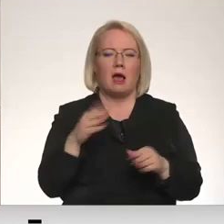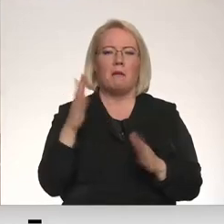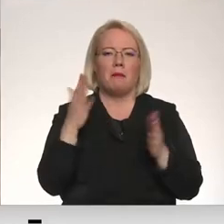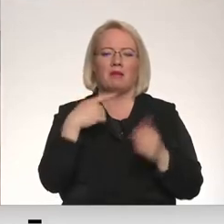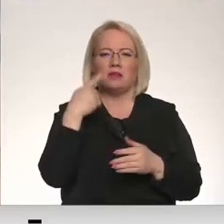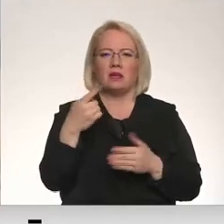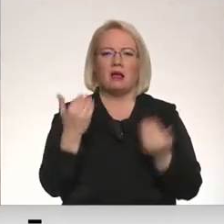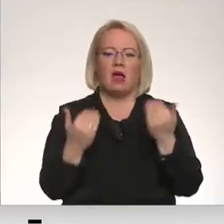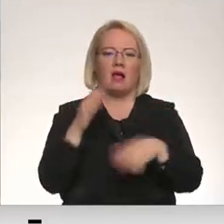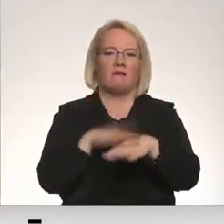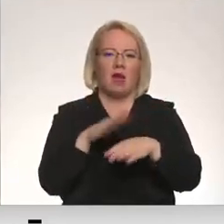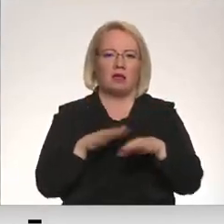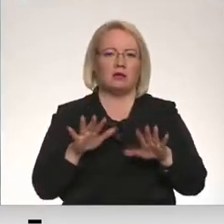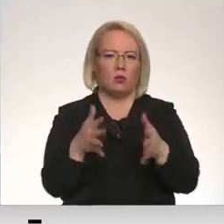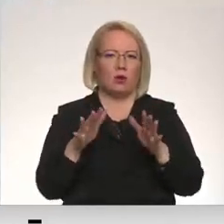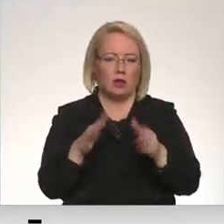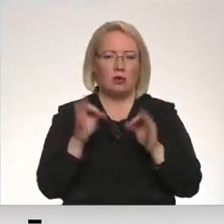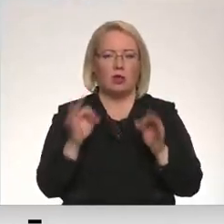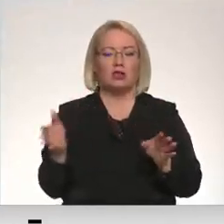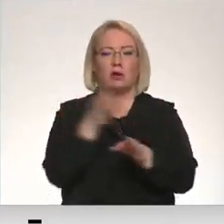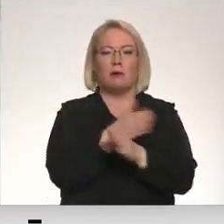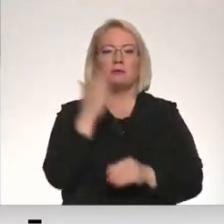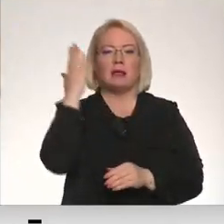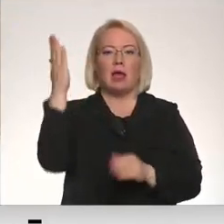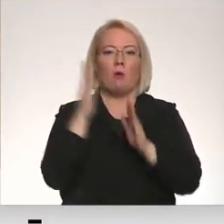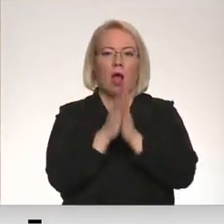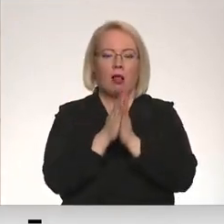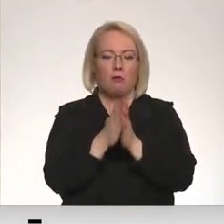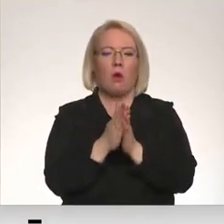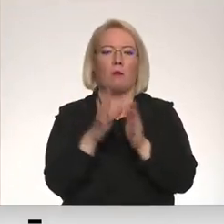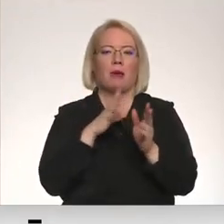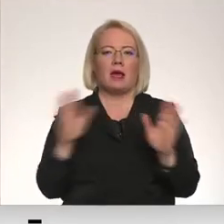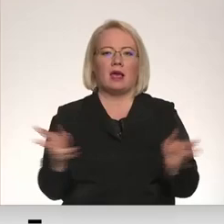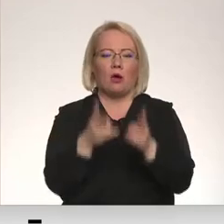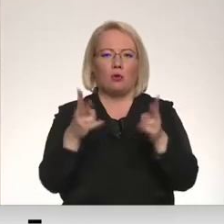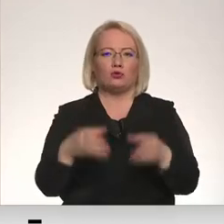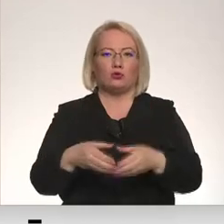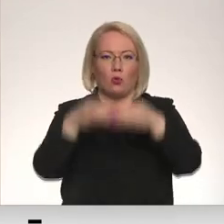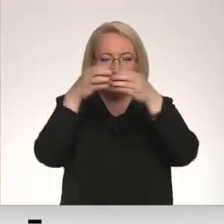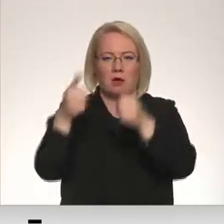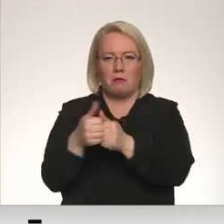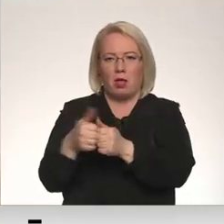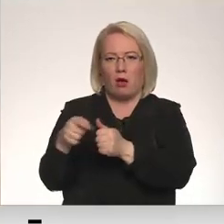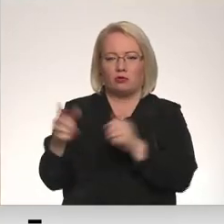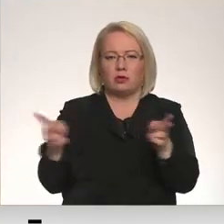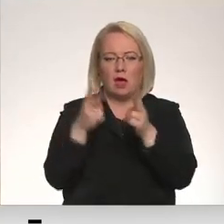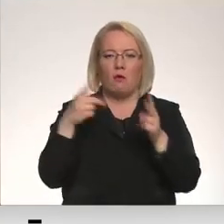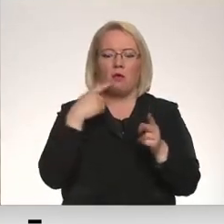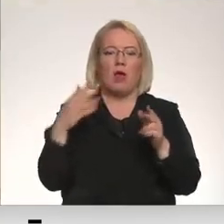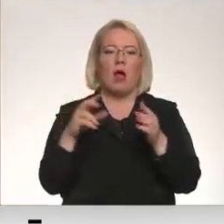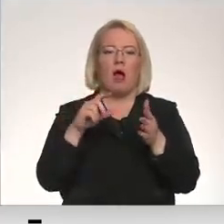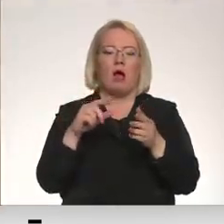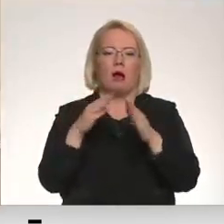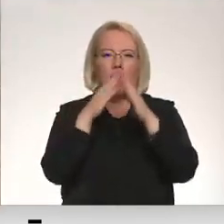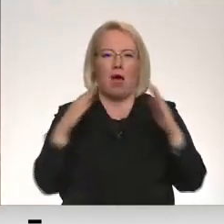vainas būs apkurs katls. Tieši pirms dievkalpojuma tastītas iekurts, un pie skursteņa arī degā. Dievunams esot apdrošināts un un uzdrošības